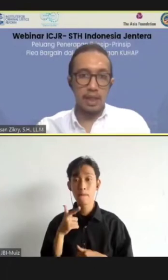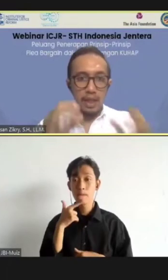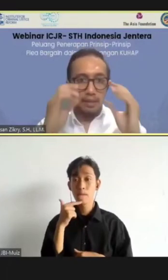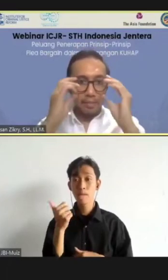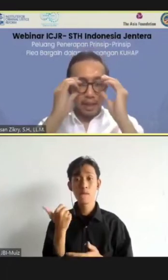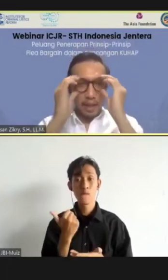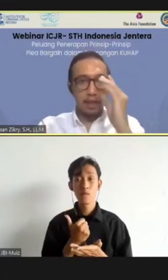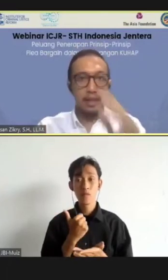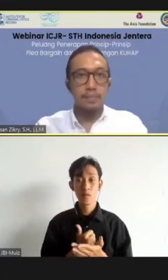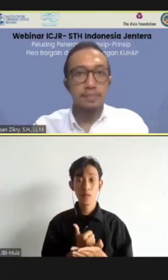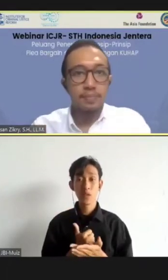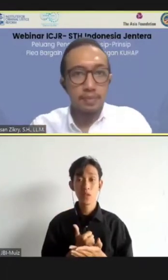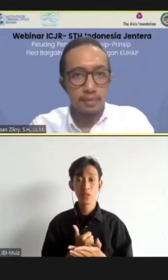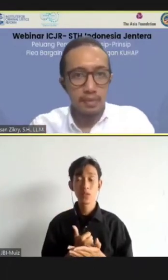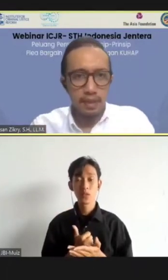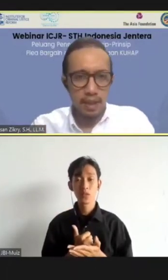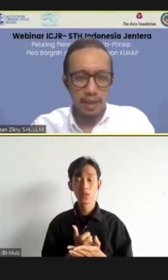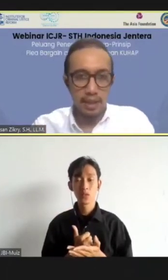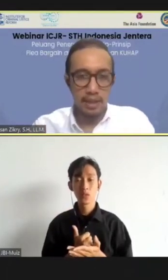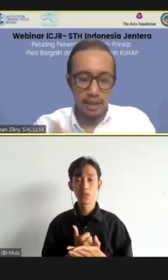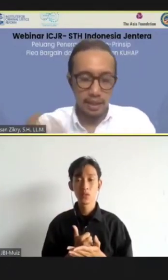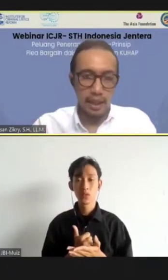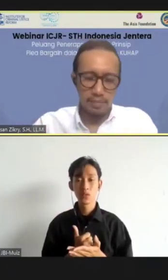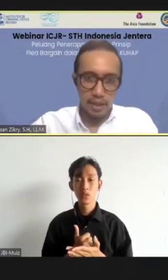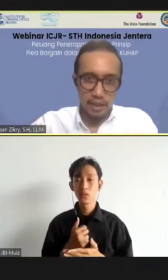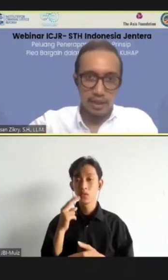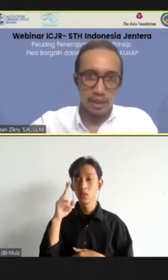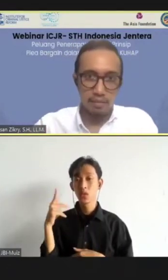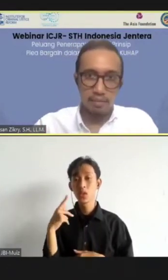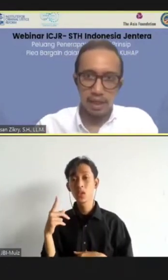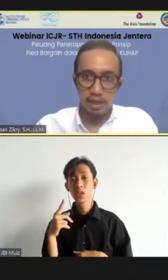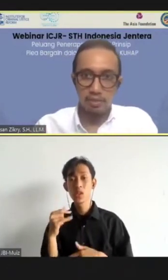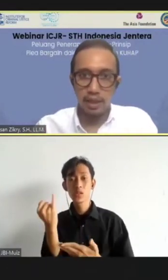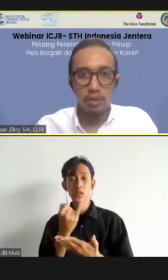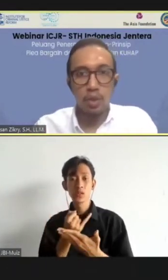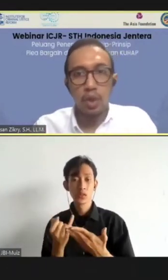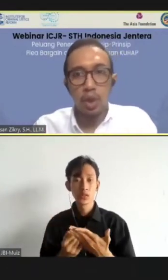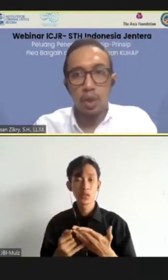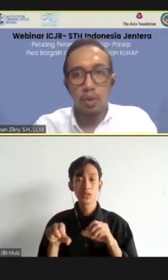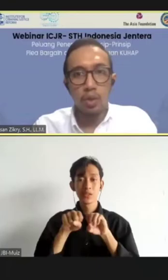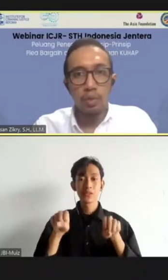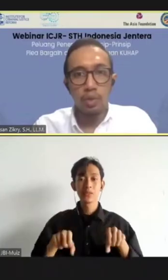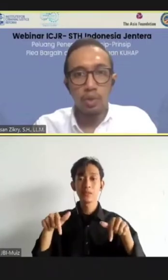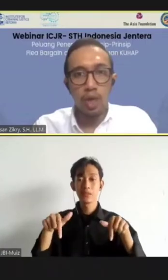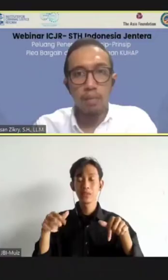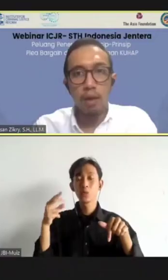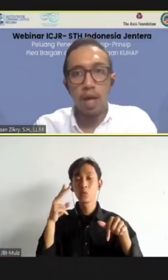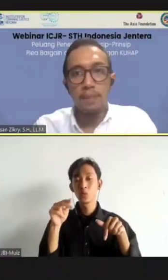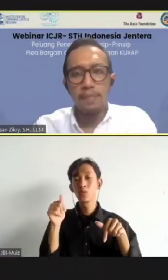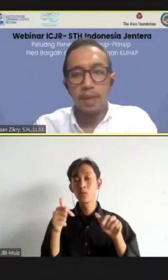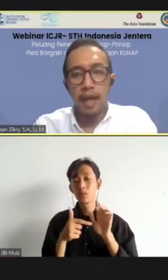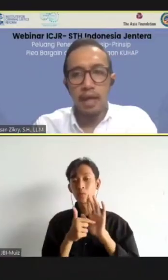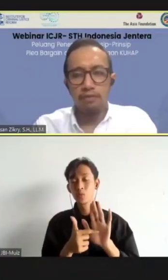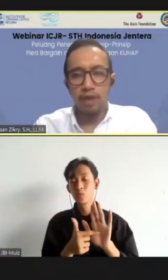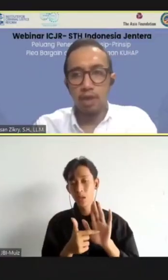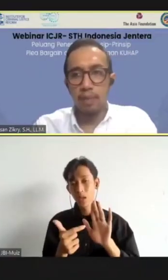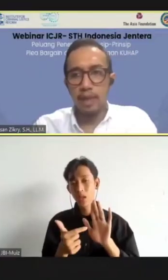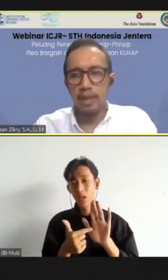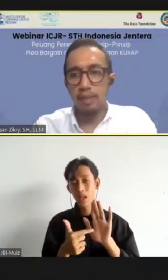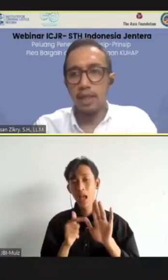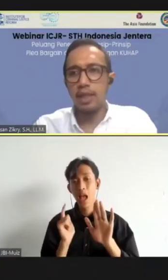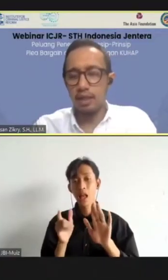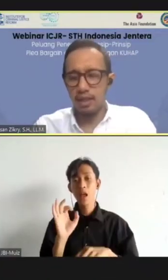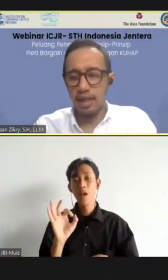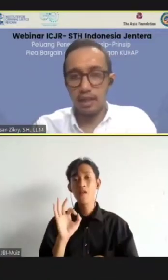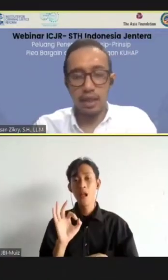bagi kita dalam mendesain mekanisme ini untuk menunjukkan bahwa ada faktor